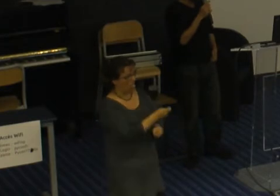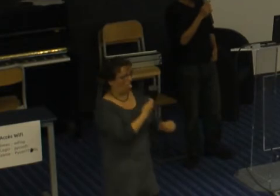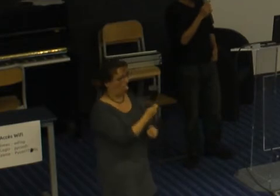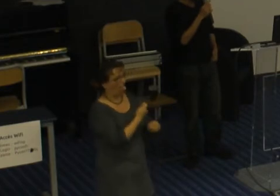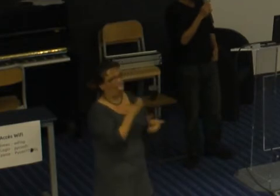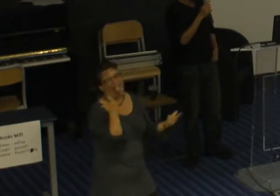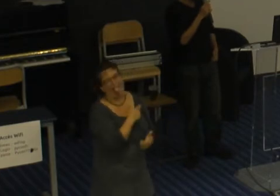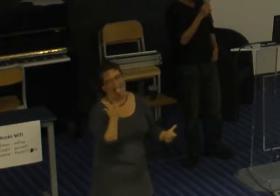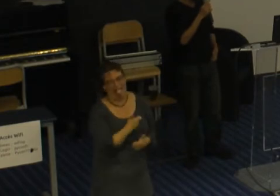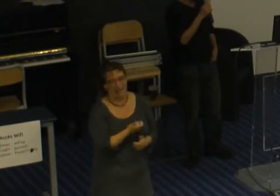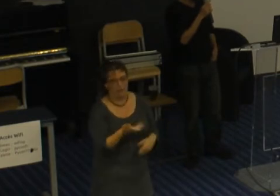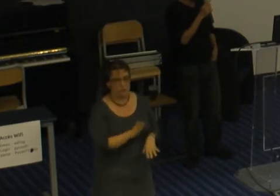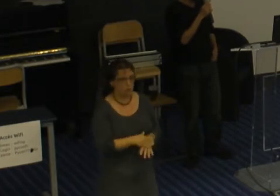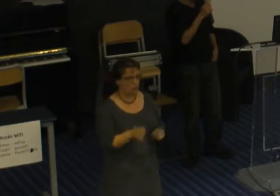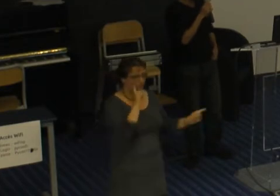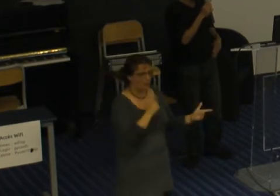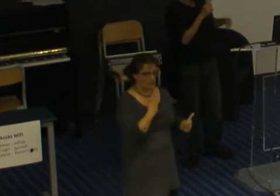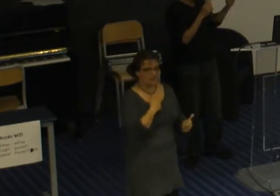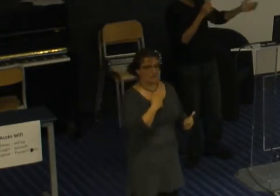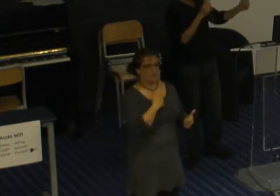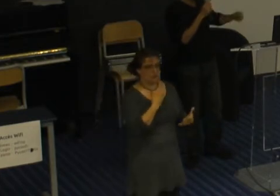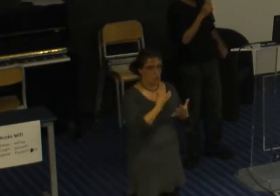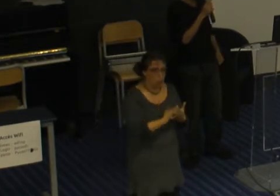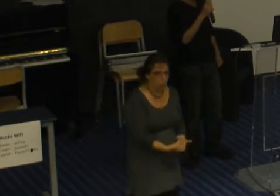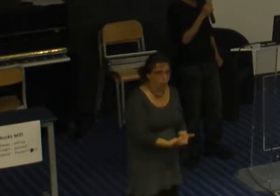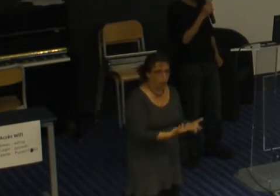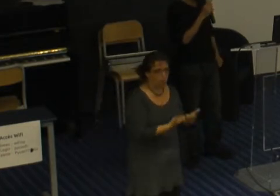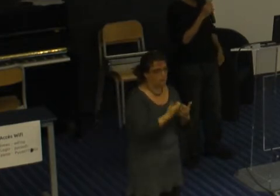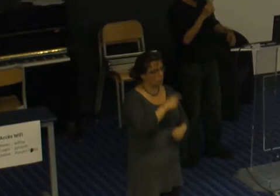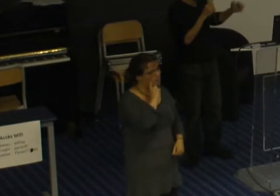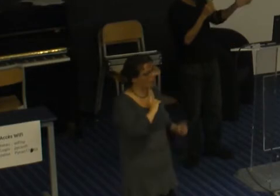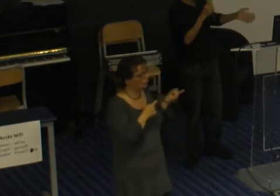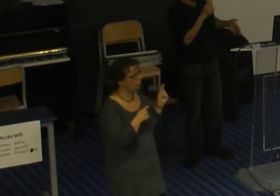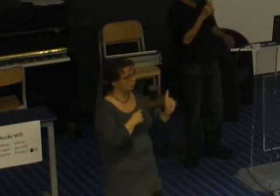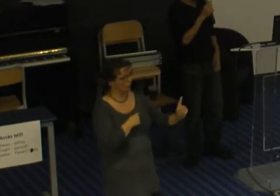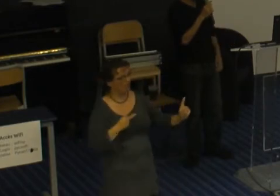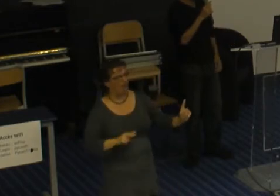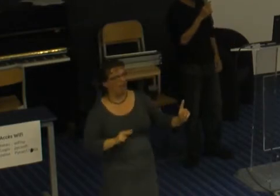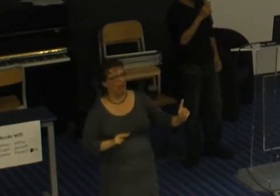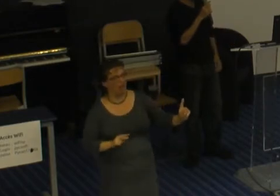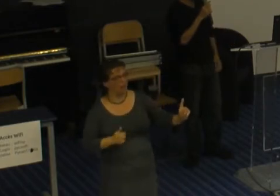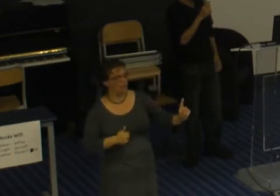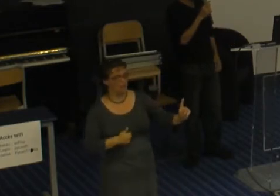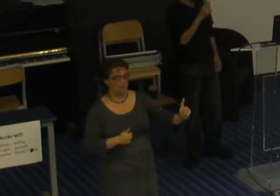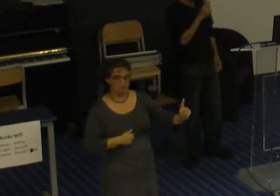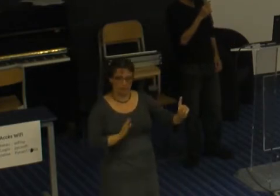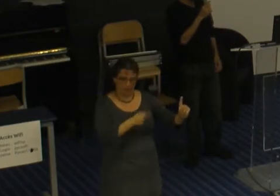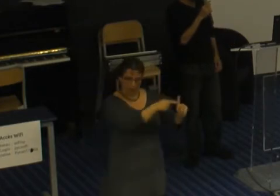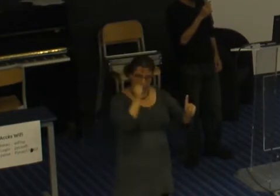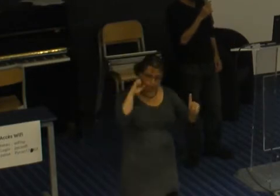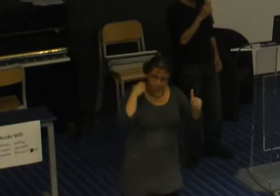et puis je me suis dit mais en fait, quand une femme passe et écoute ça, même si ça ne lui est pas adressé, mais qu'est-ce qu'elle en pense ?